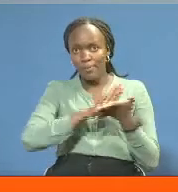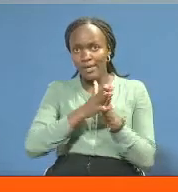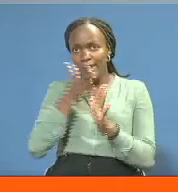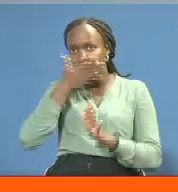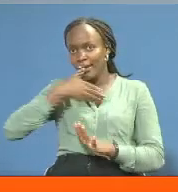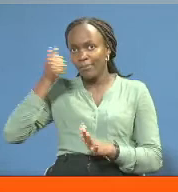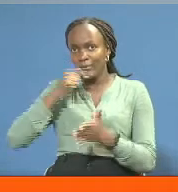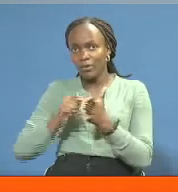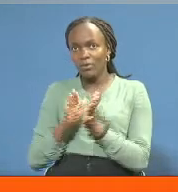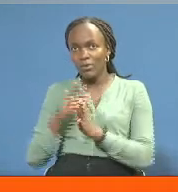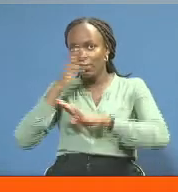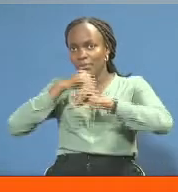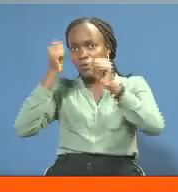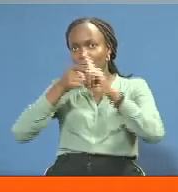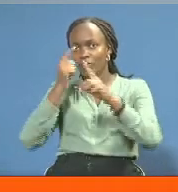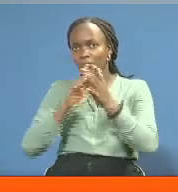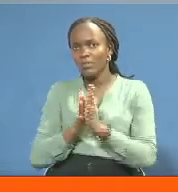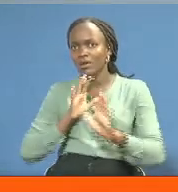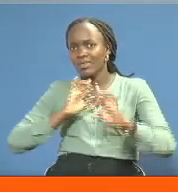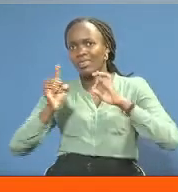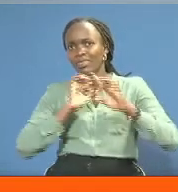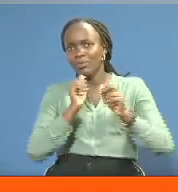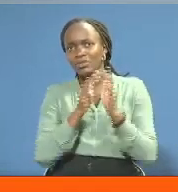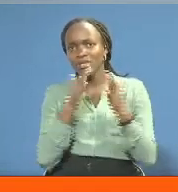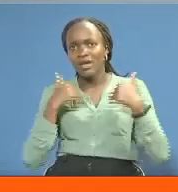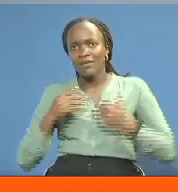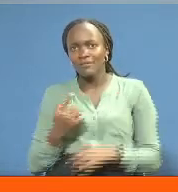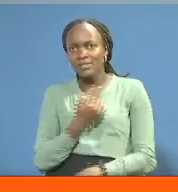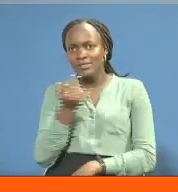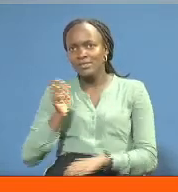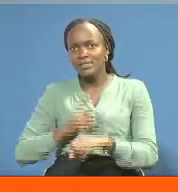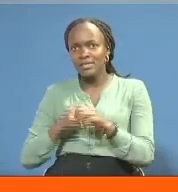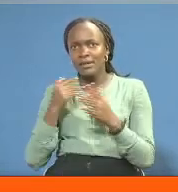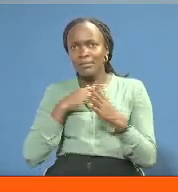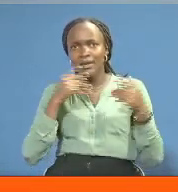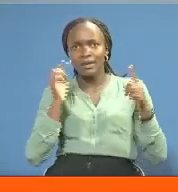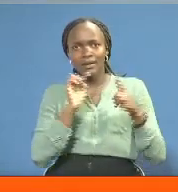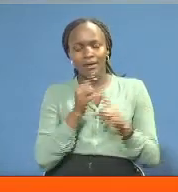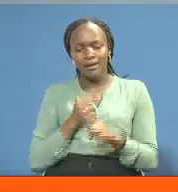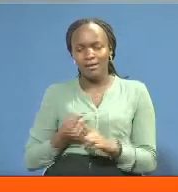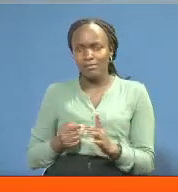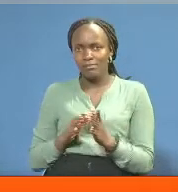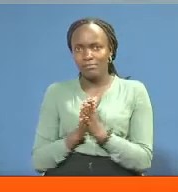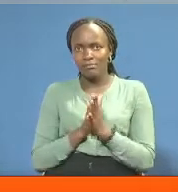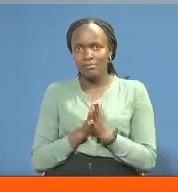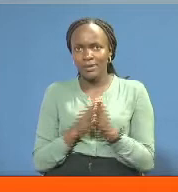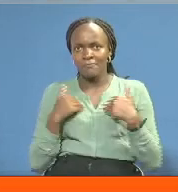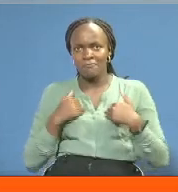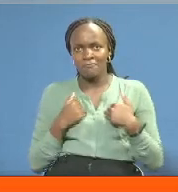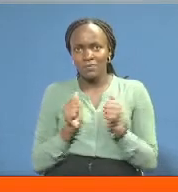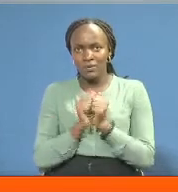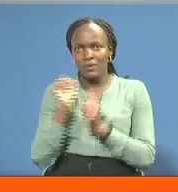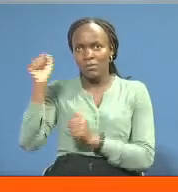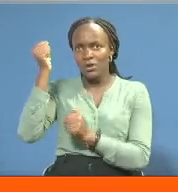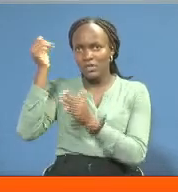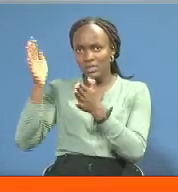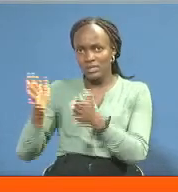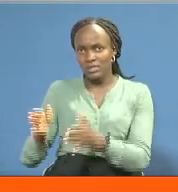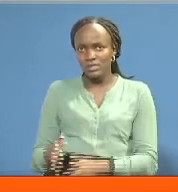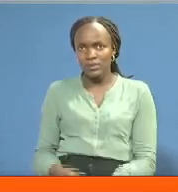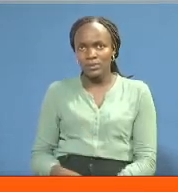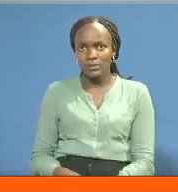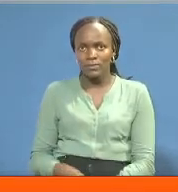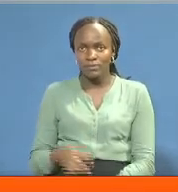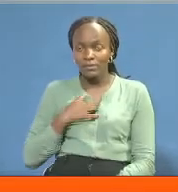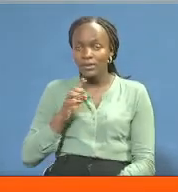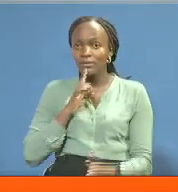kiongozi wa kitaifa kulingana na cheche za matusia na zoto wa kila mara na pozozana na madui wake waki siyasa. I want